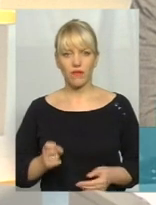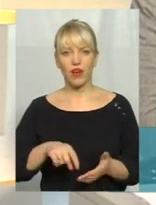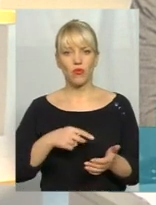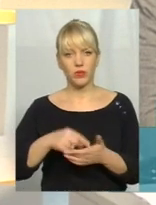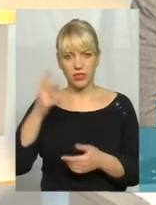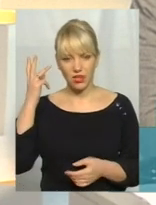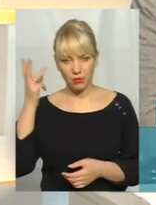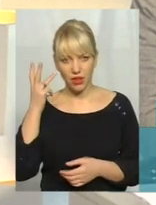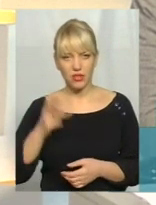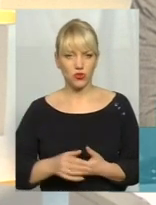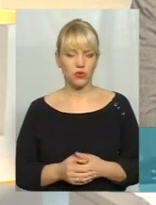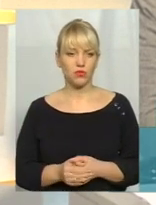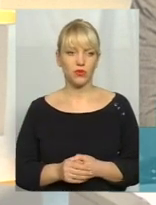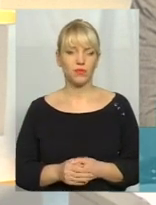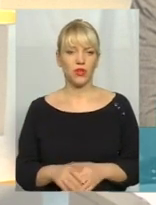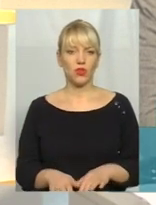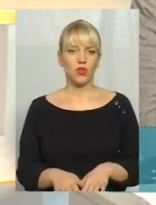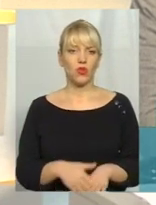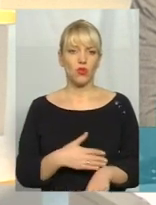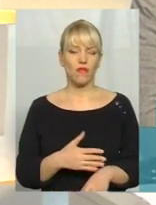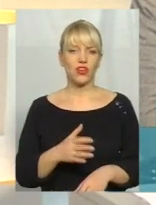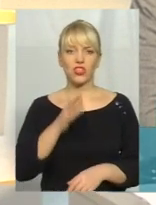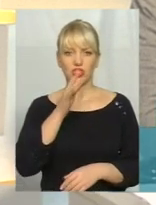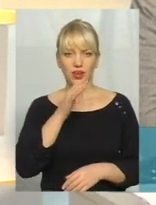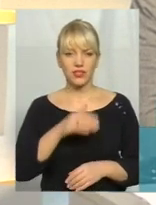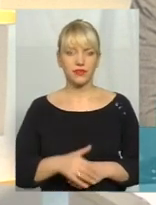в добрий час в місті.